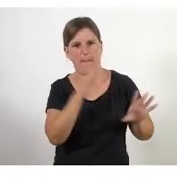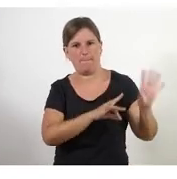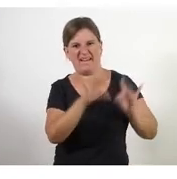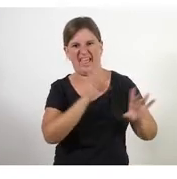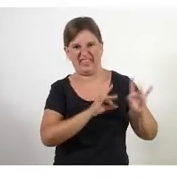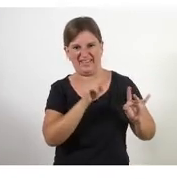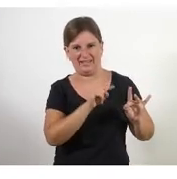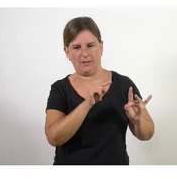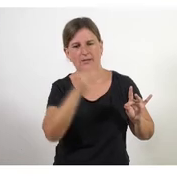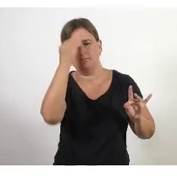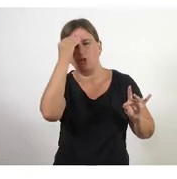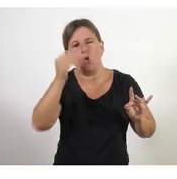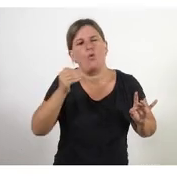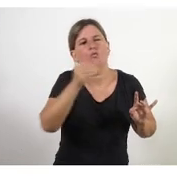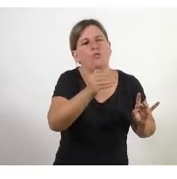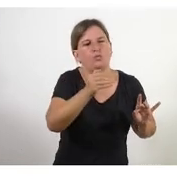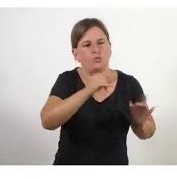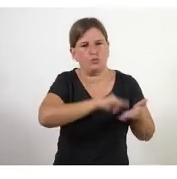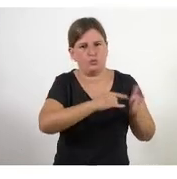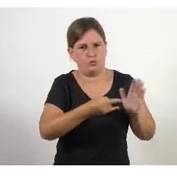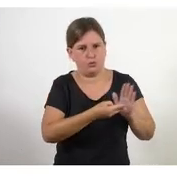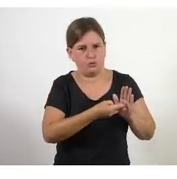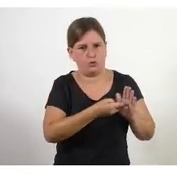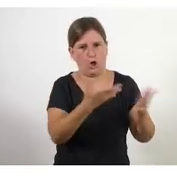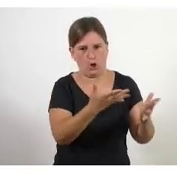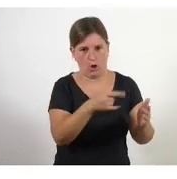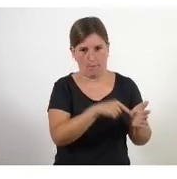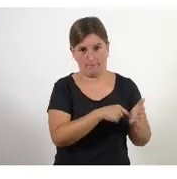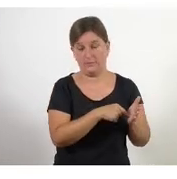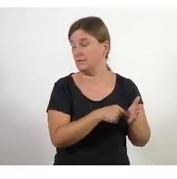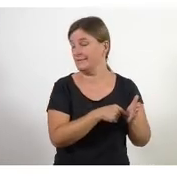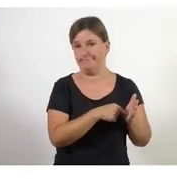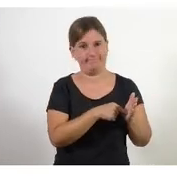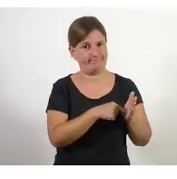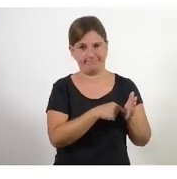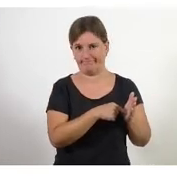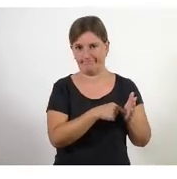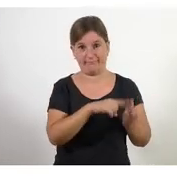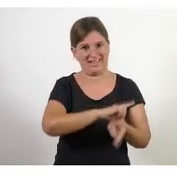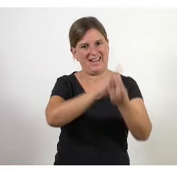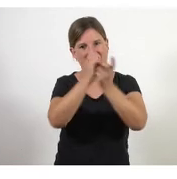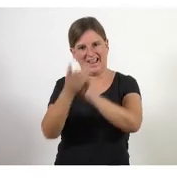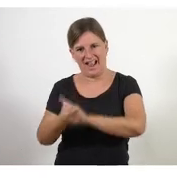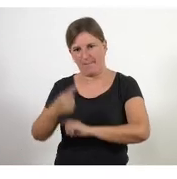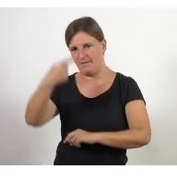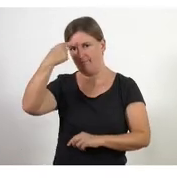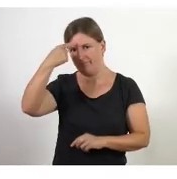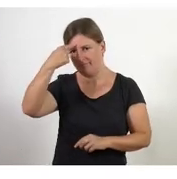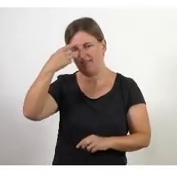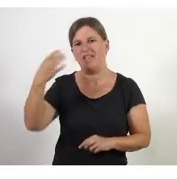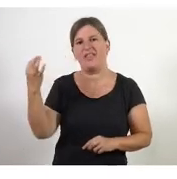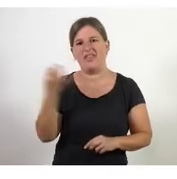de se suposa que ja sabem el que passarà clar fer un canvi de paradigma tan important